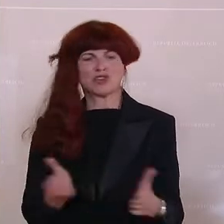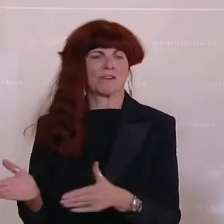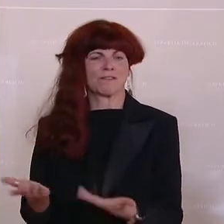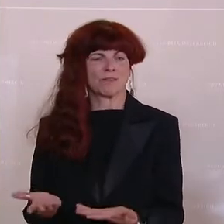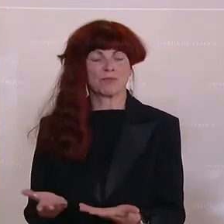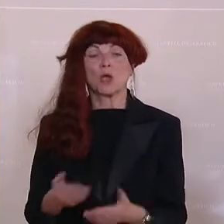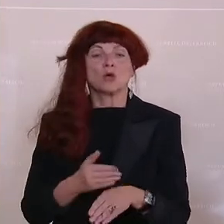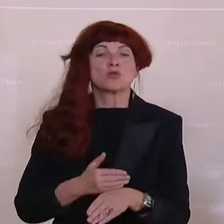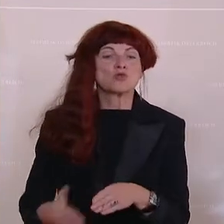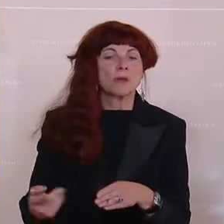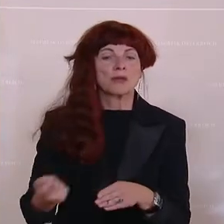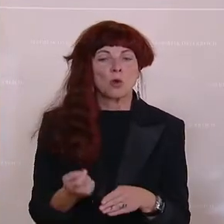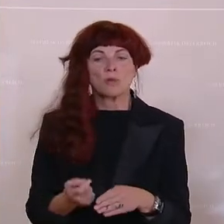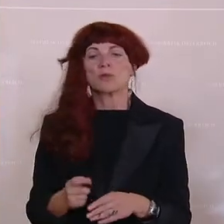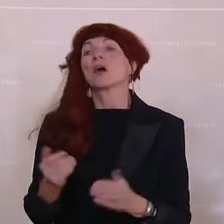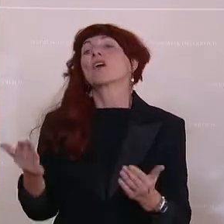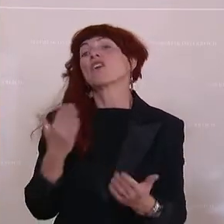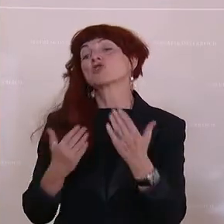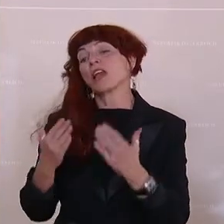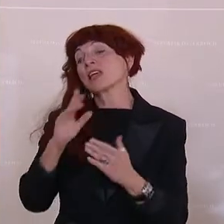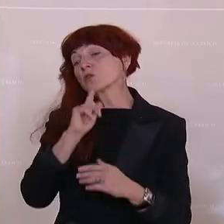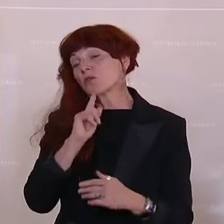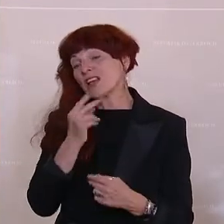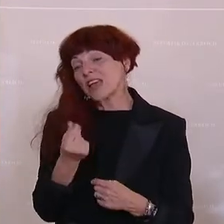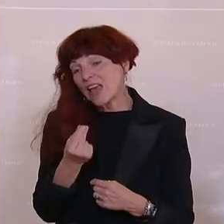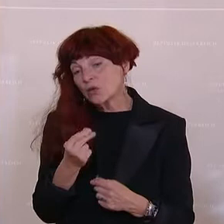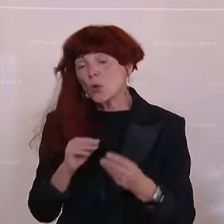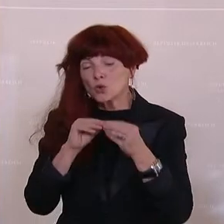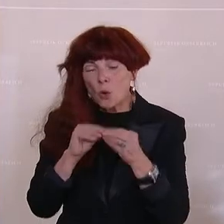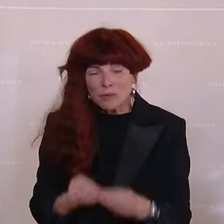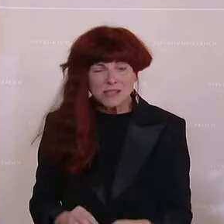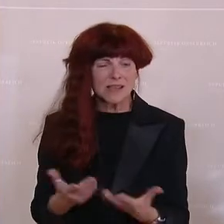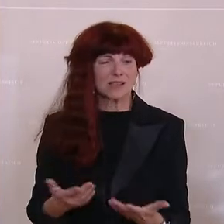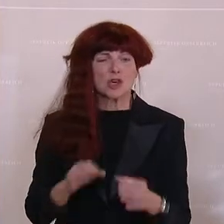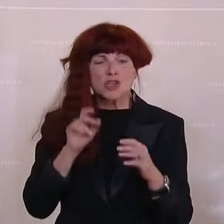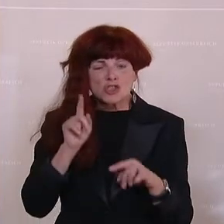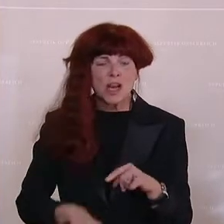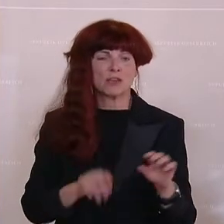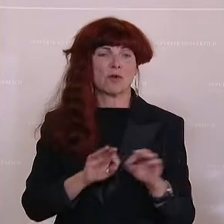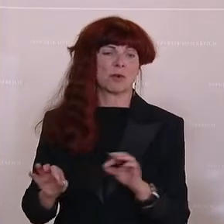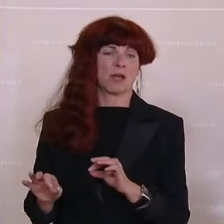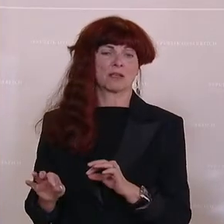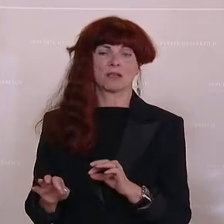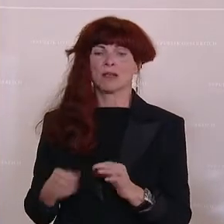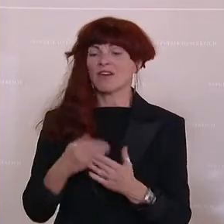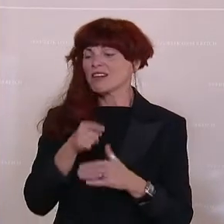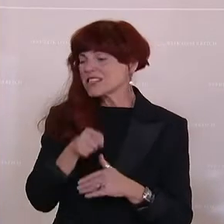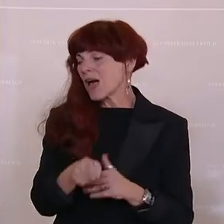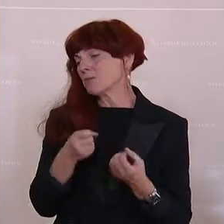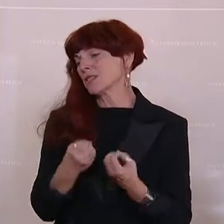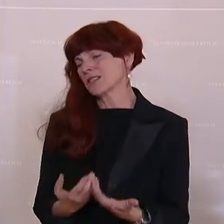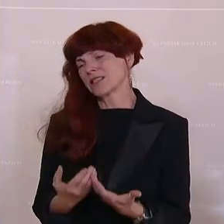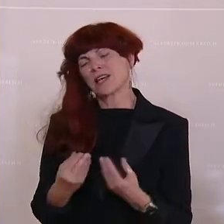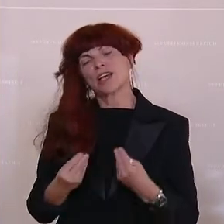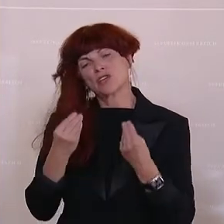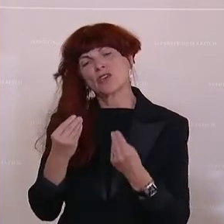wahrscheinlich wird wieder zu wenig Geld vorhanden sein und er ist kompliziert und er ist wieder schlecht vorbereitet. Das, was da passiert, geschätzte